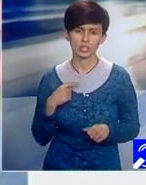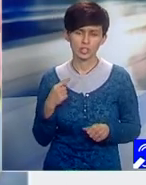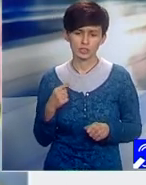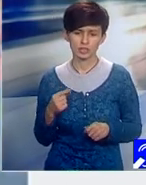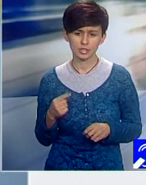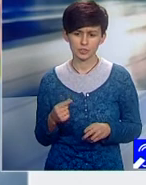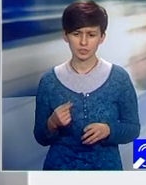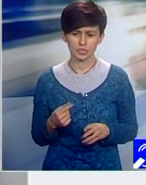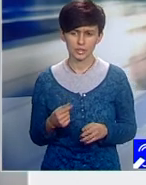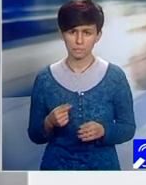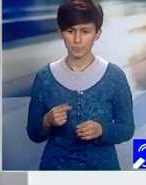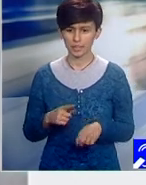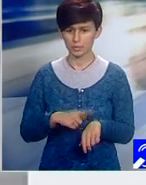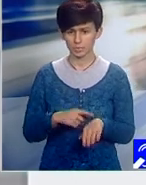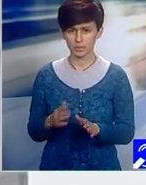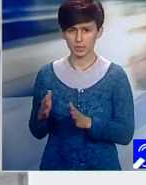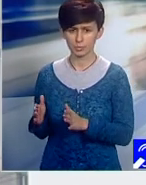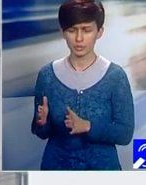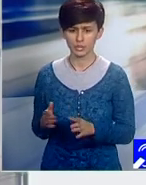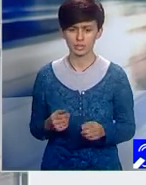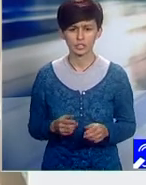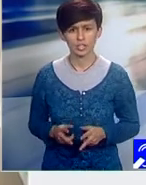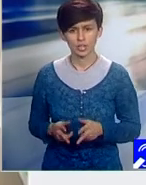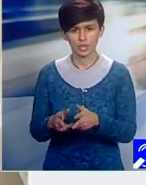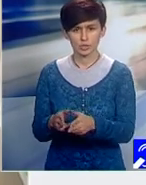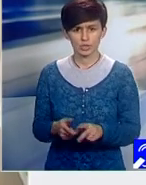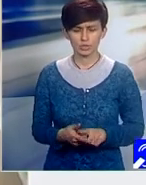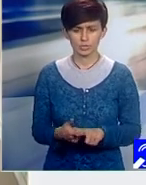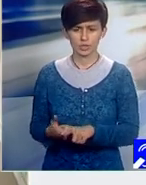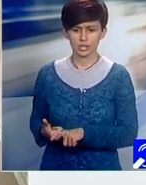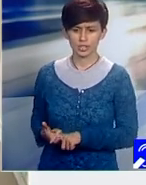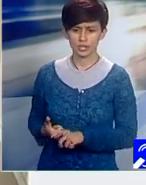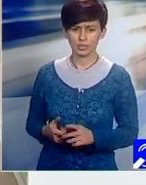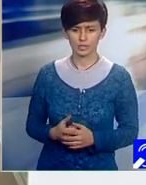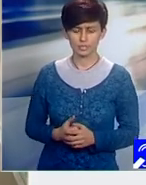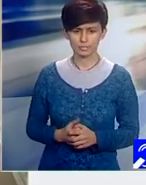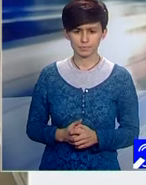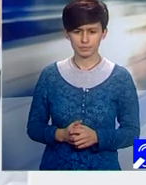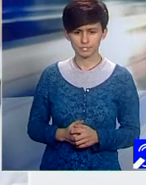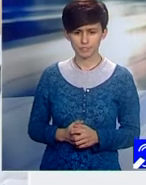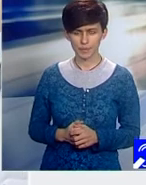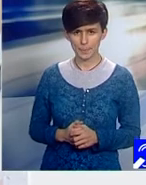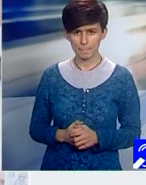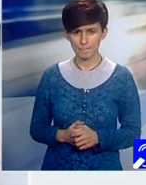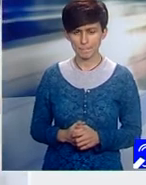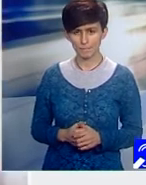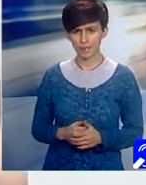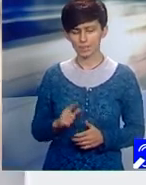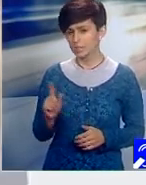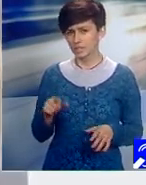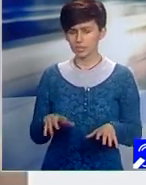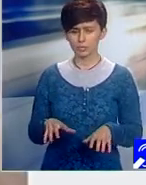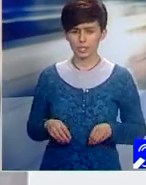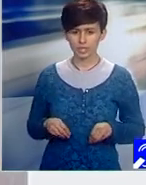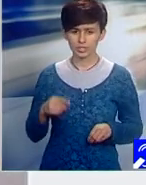un moment, o punte de lăgătura. politicul să ne conducă, da? Cum? Ce nu mai acceptăm? Să nu mai accepte să fie